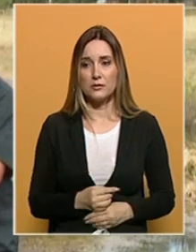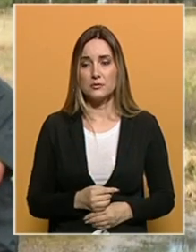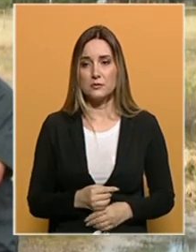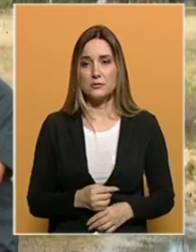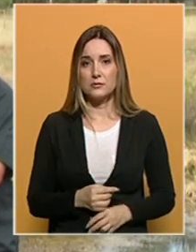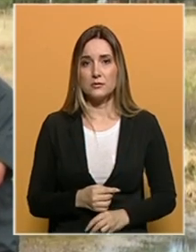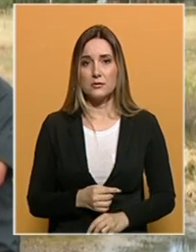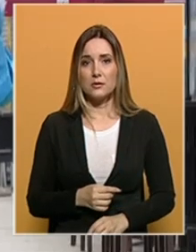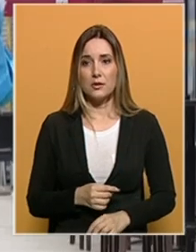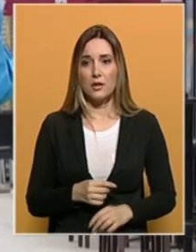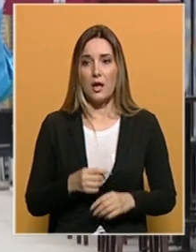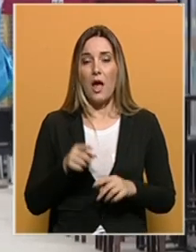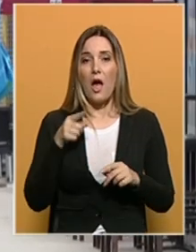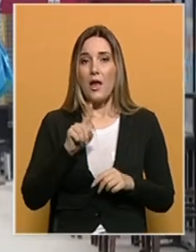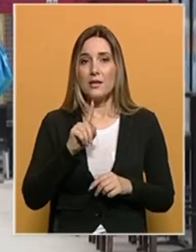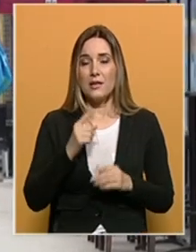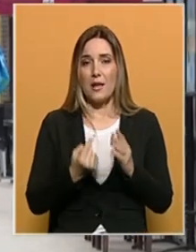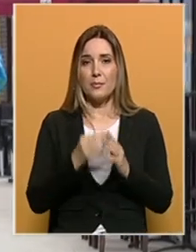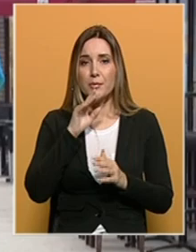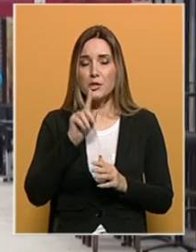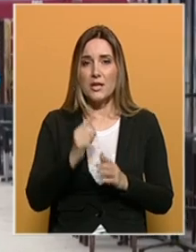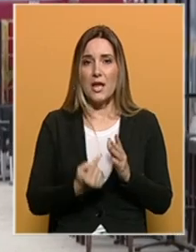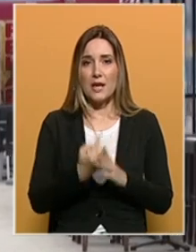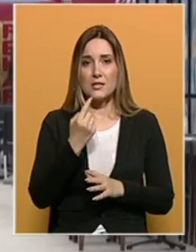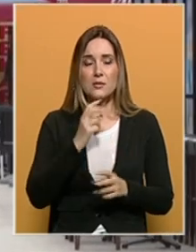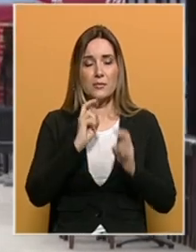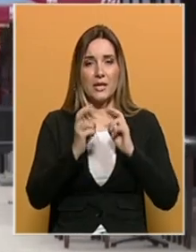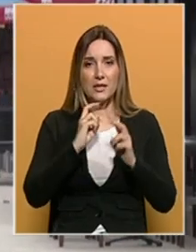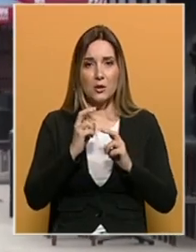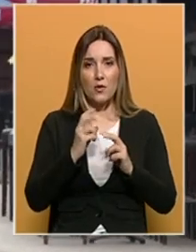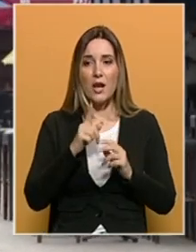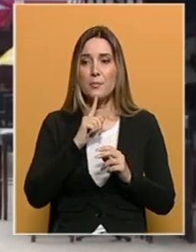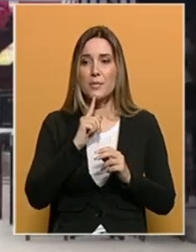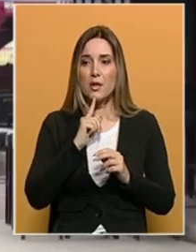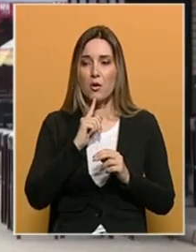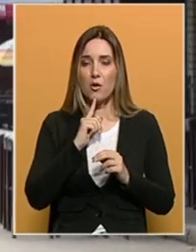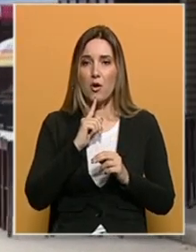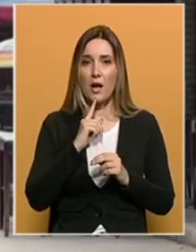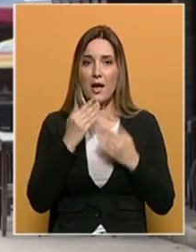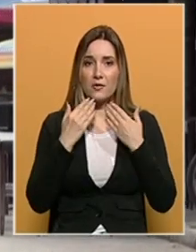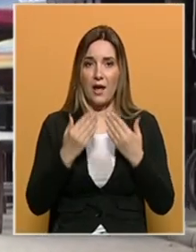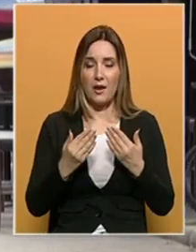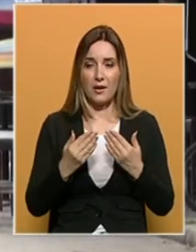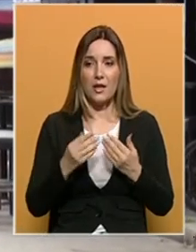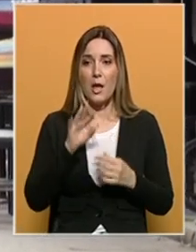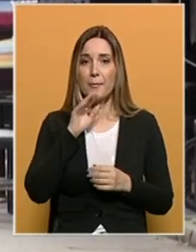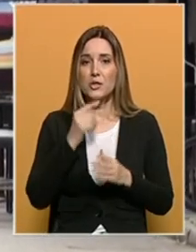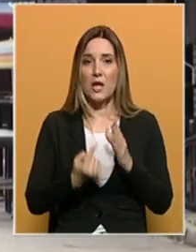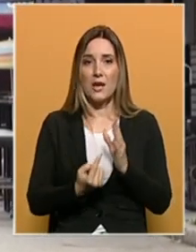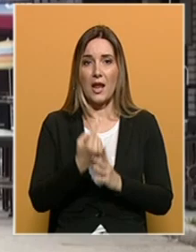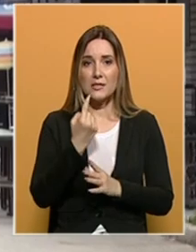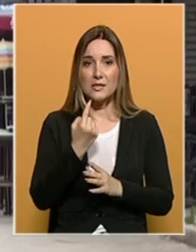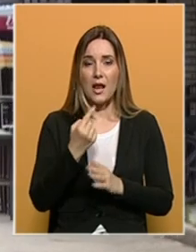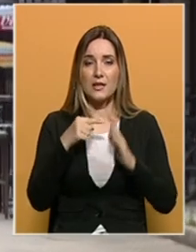Priča iz Breze nije nastala zato da bismo bilo koga kritikovali. Ili bilo koga možda hvalili. Priča je nastala